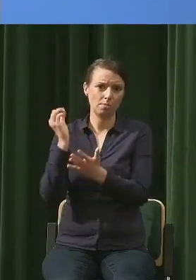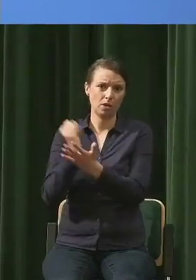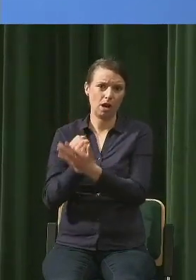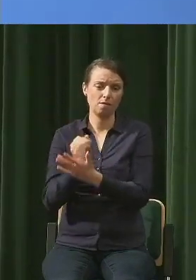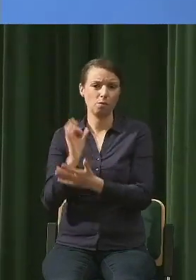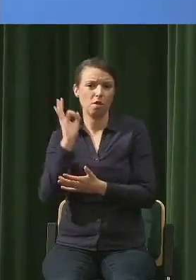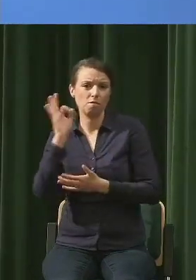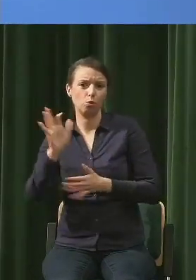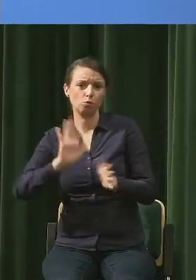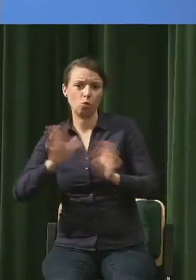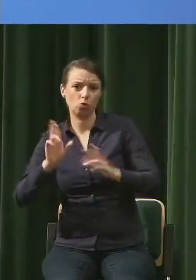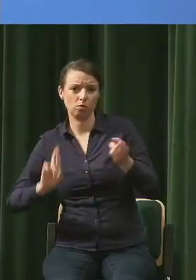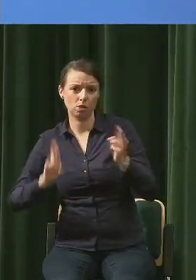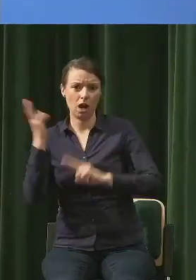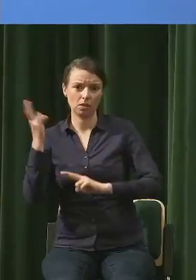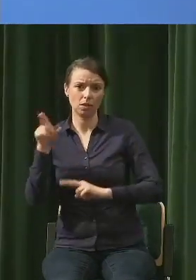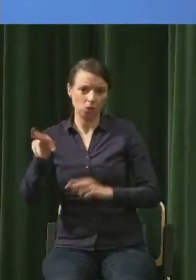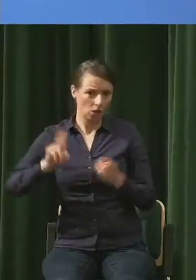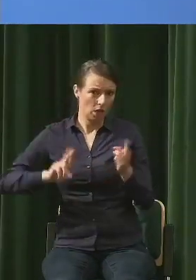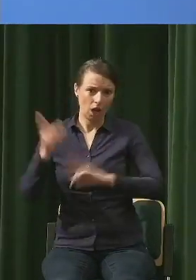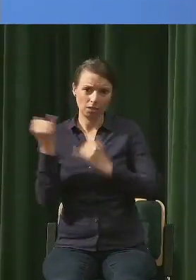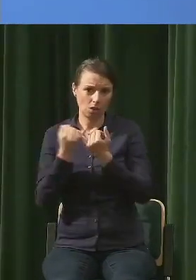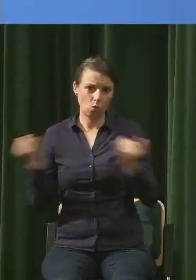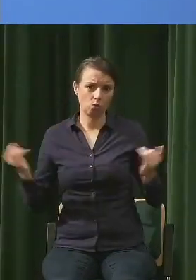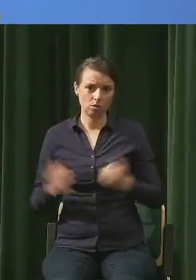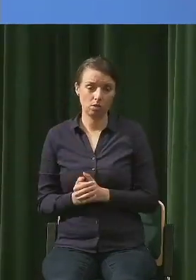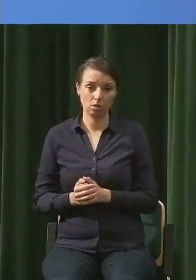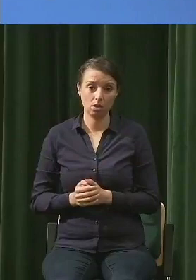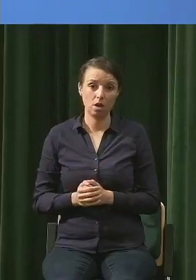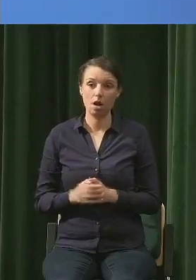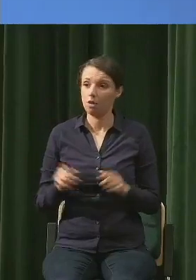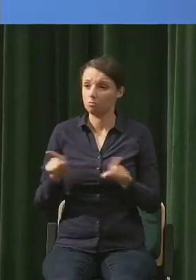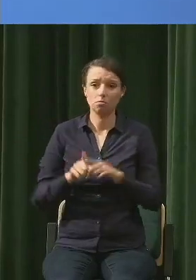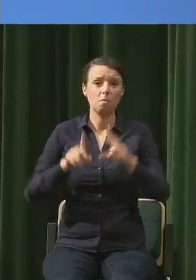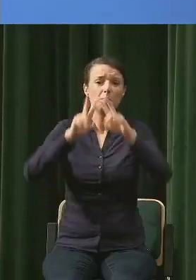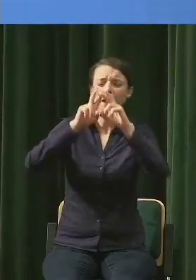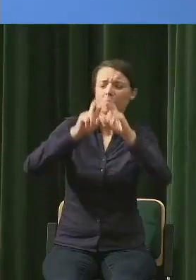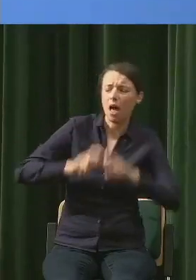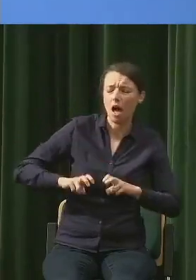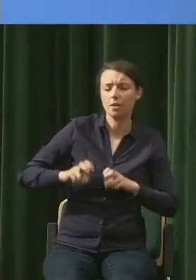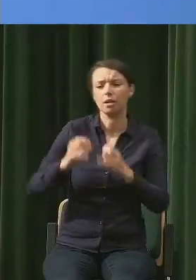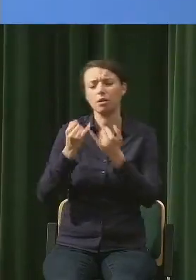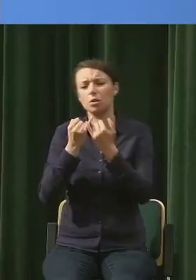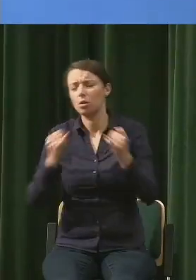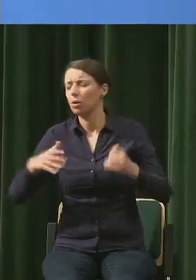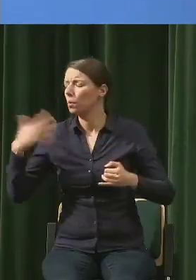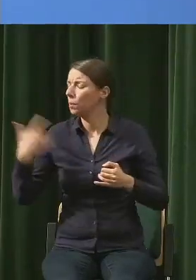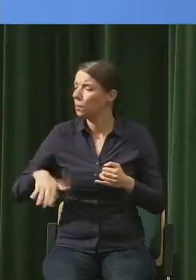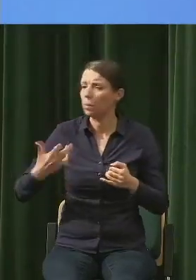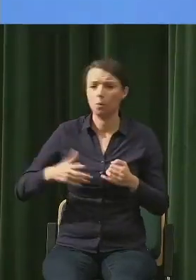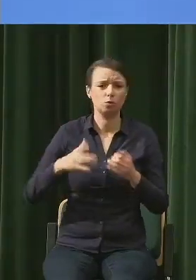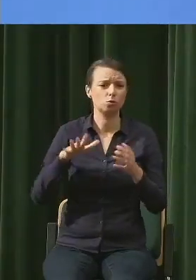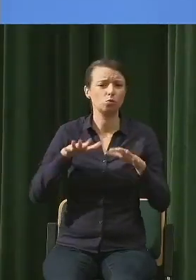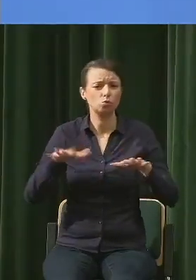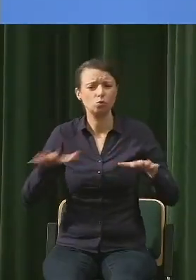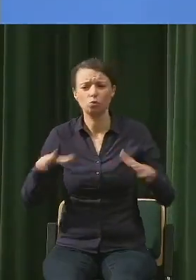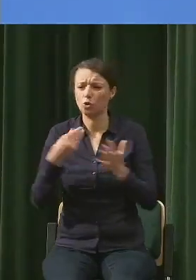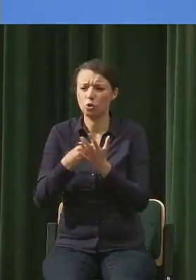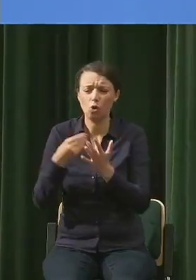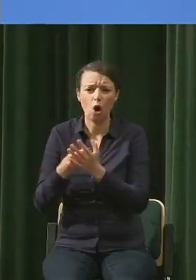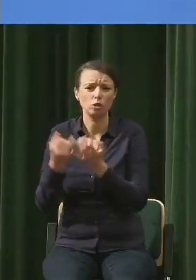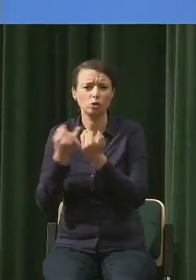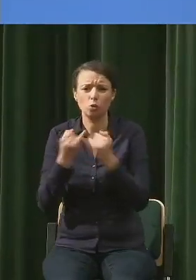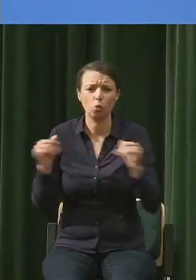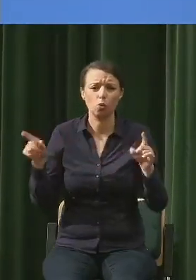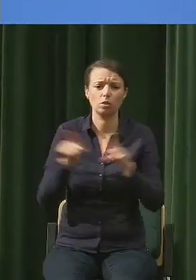wynikach najprostszych badań, chociaż one są oczywiście obłożone gigantycznymi finansami, gigantycznymi próbami,